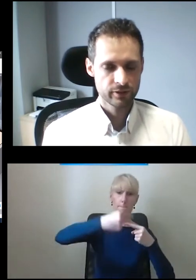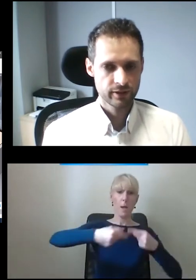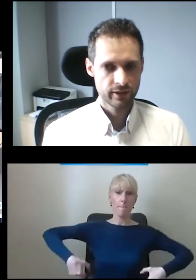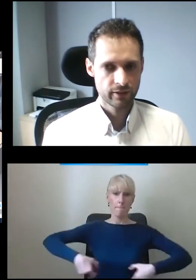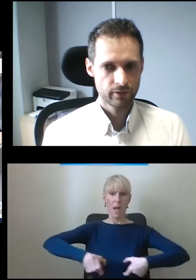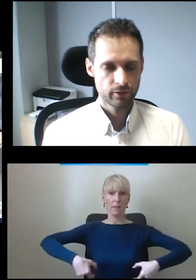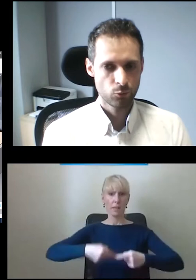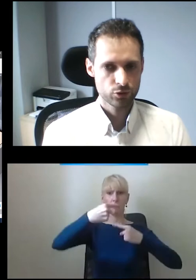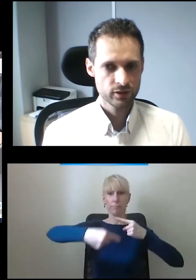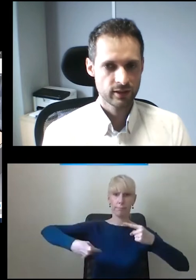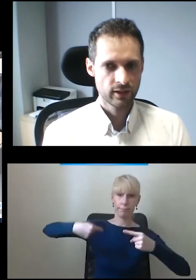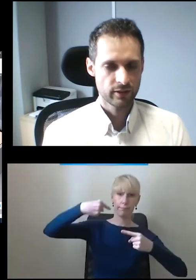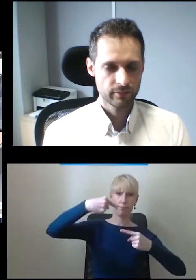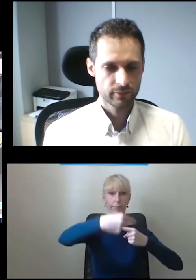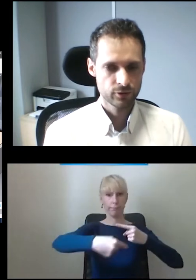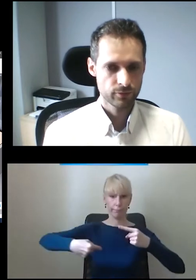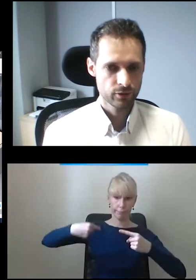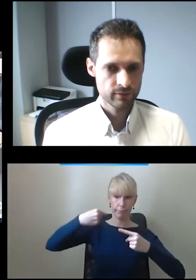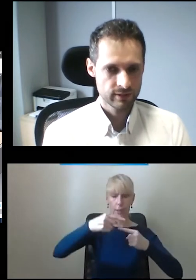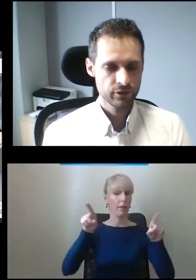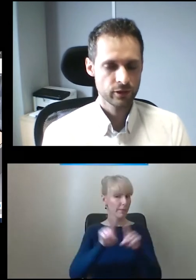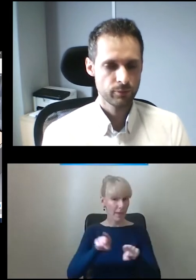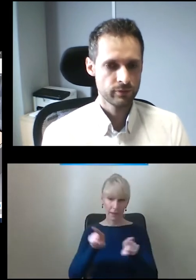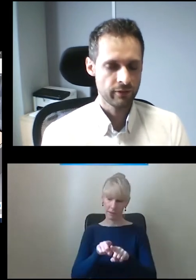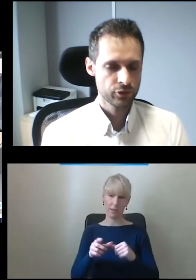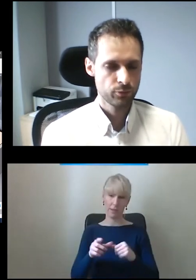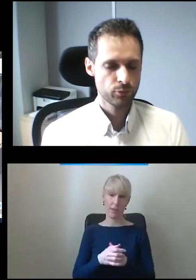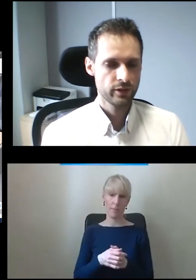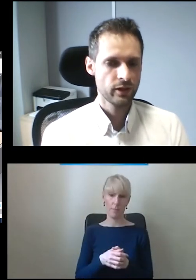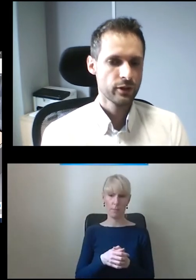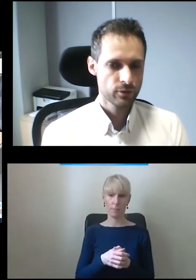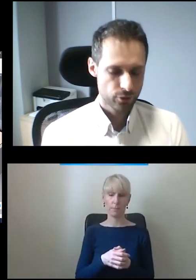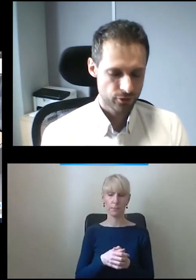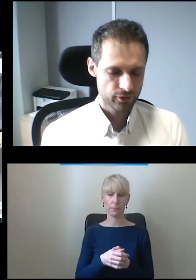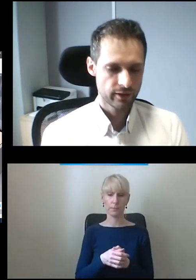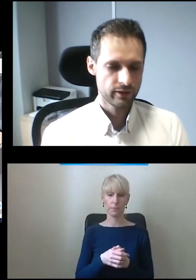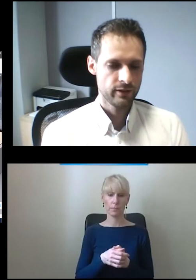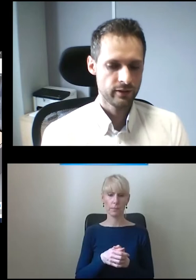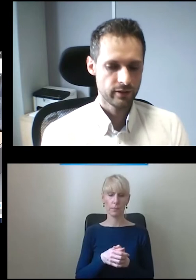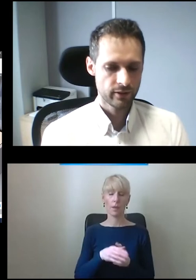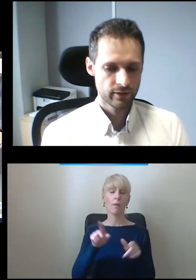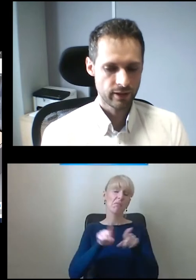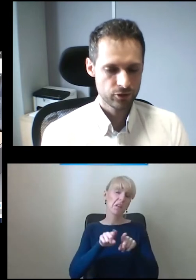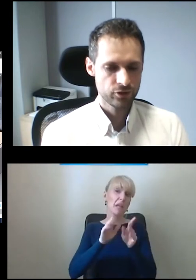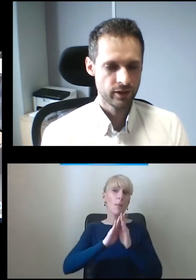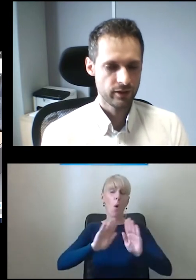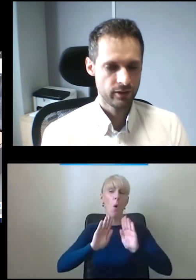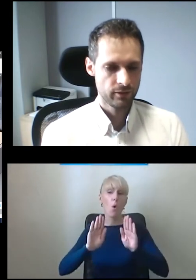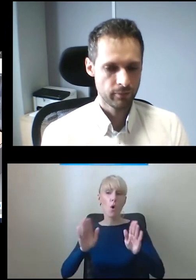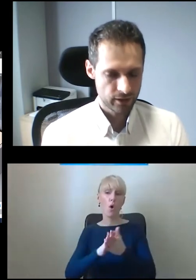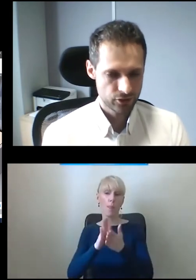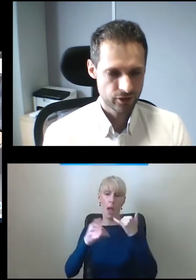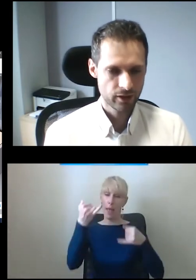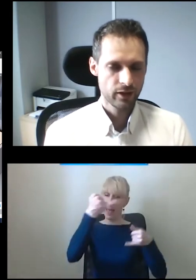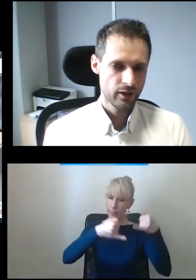łożyska są z najwyższej półki, są chronione i chemicznie, i